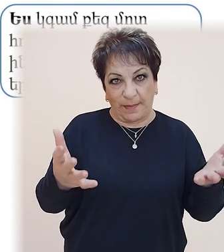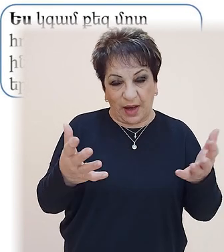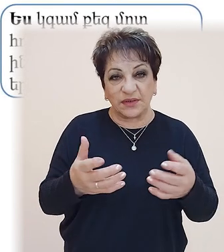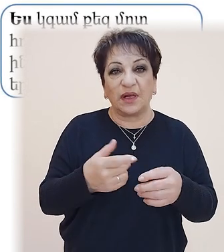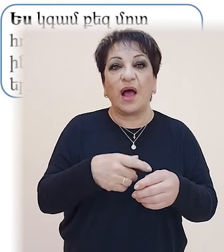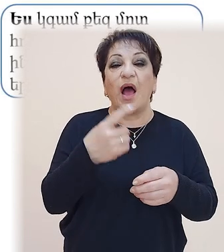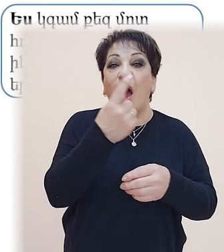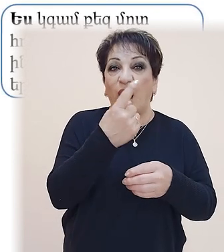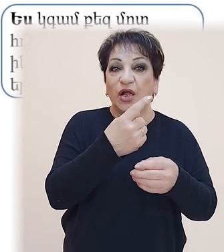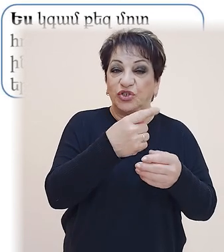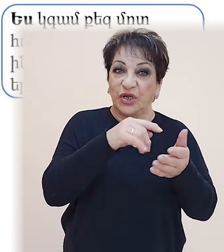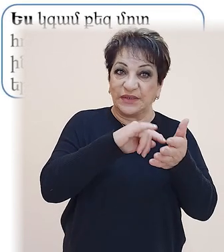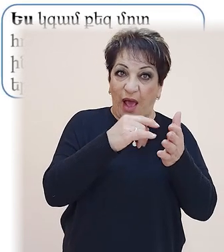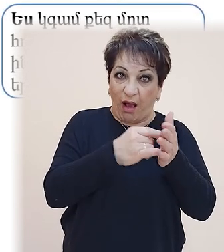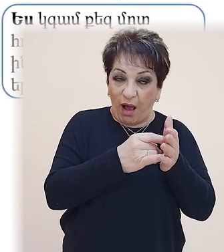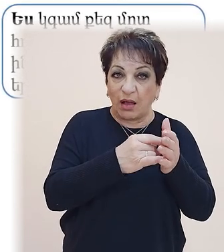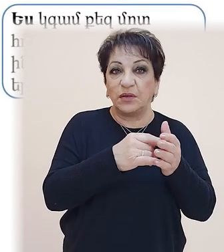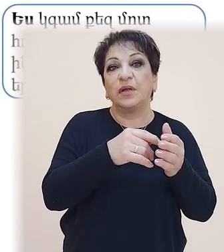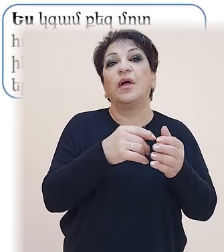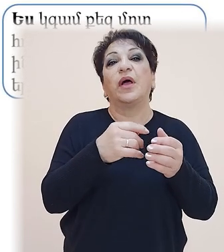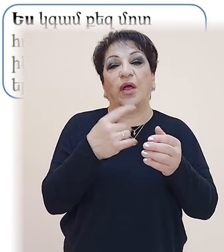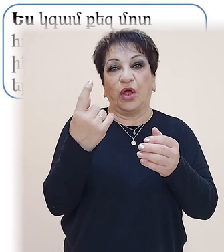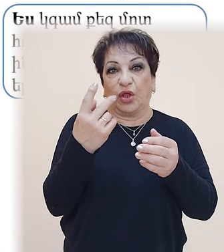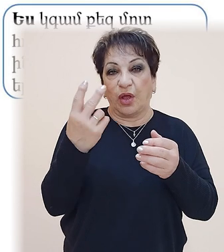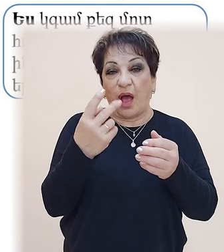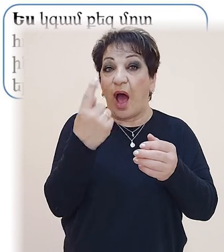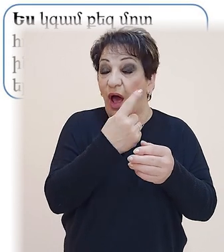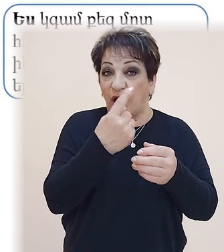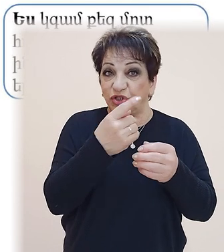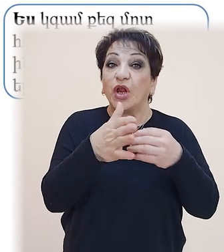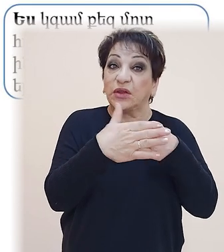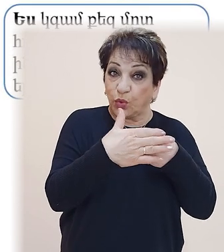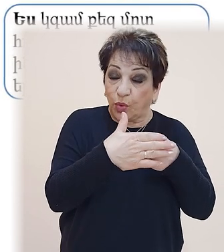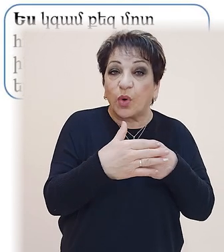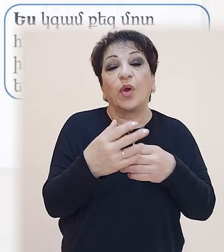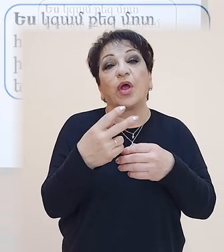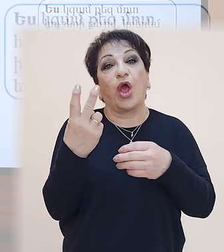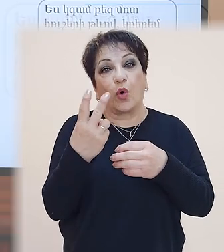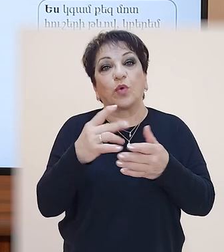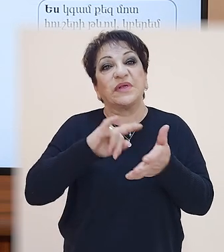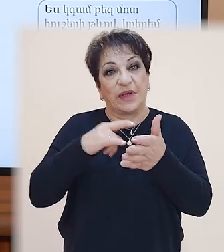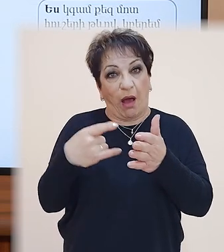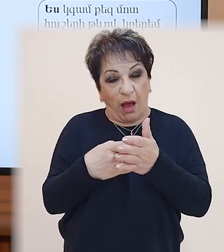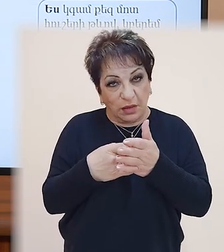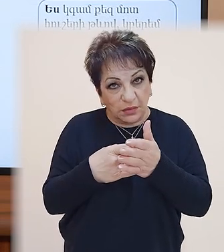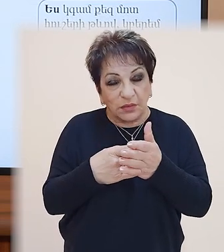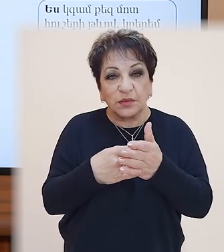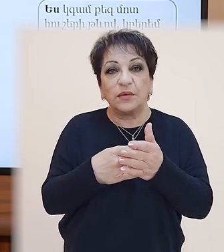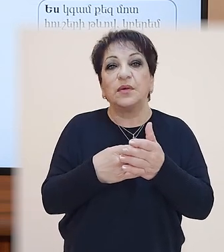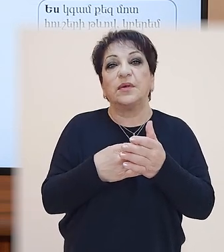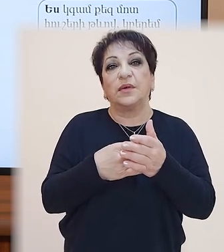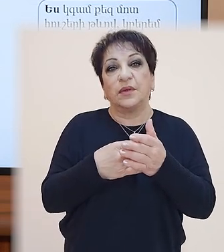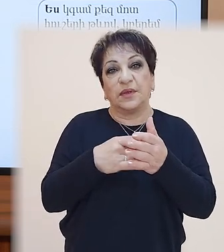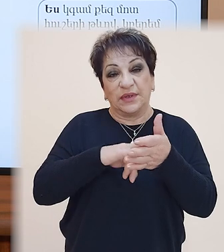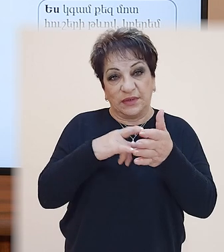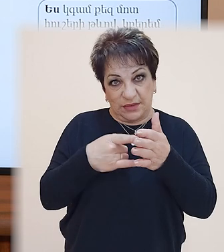այս բարդ համադասական նախադայության մեջ առաջին բաղադրիշ նախադայության ենթական դրներս բարն է, երկրոր